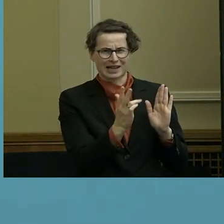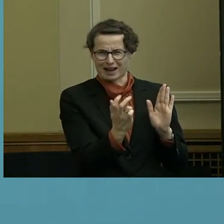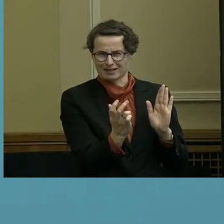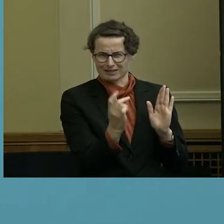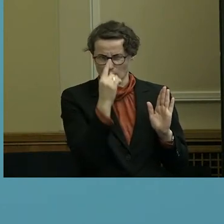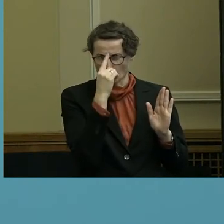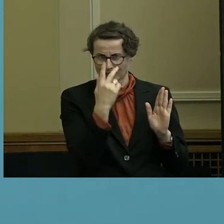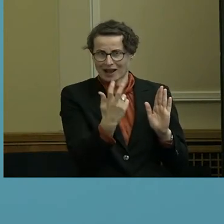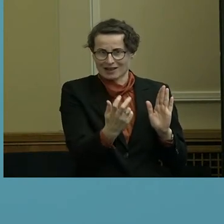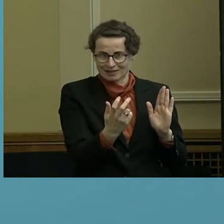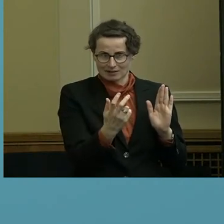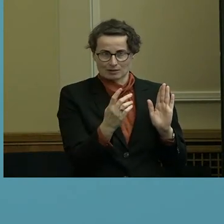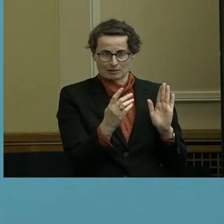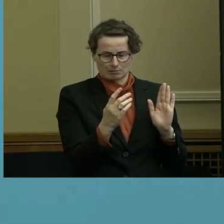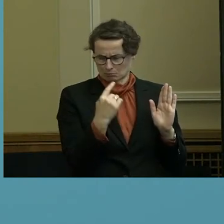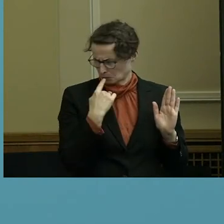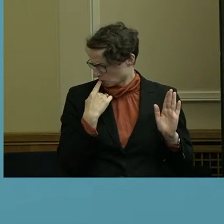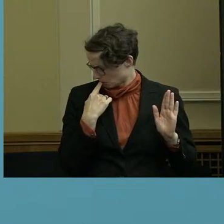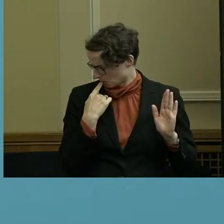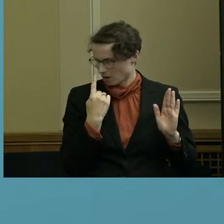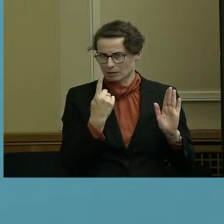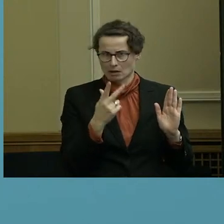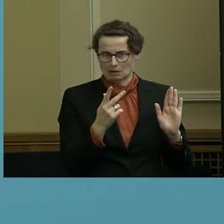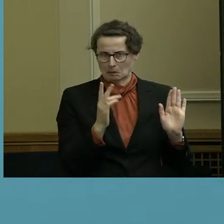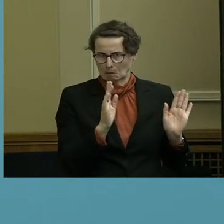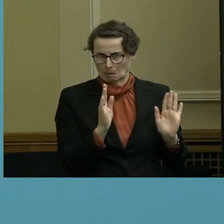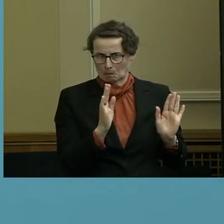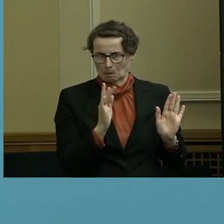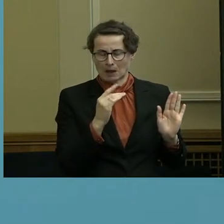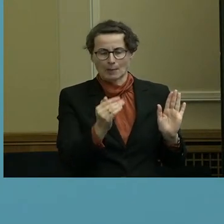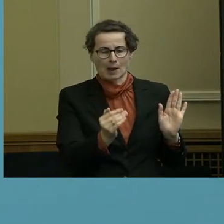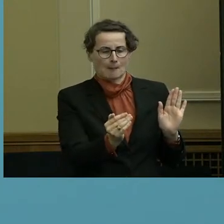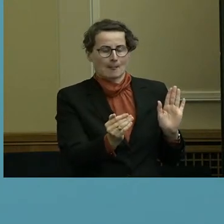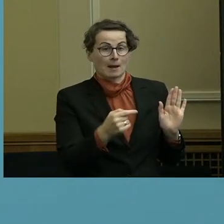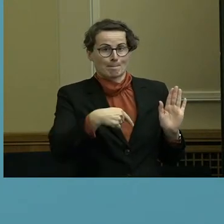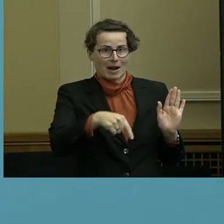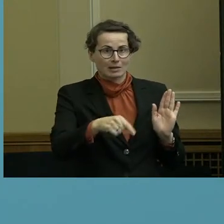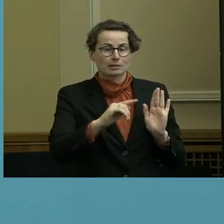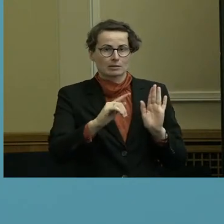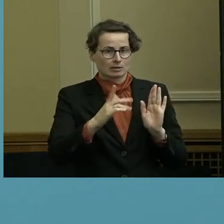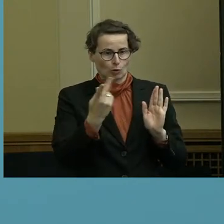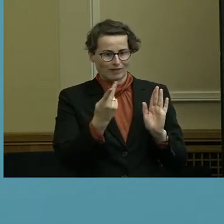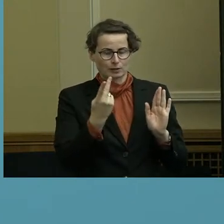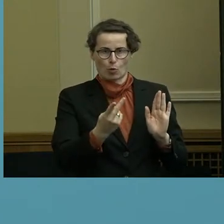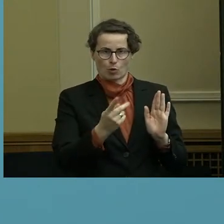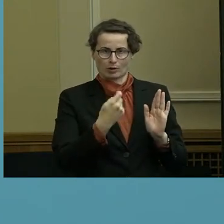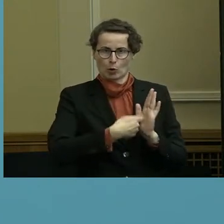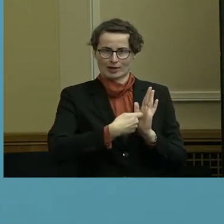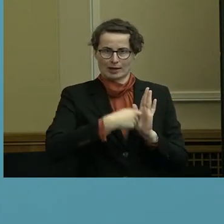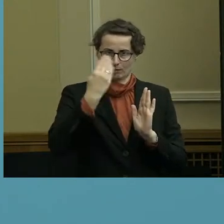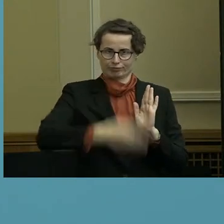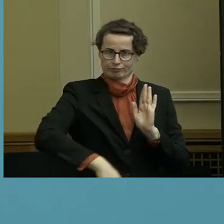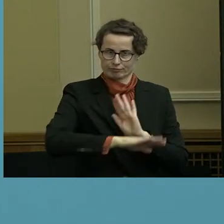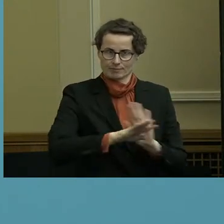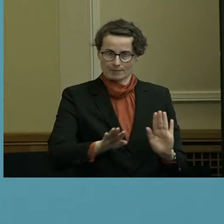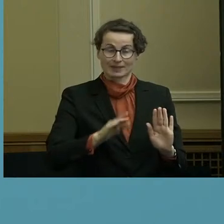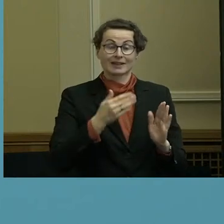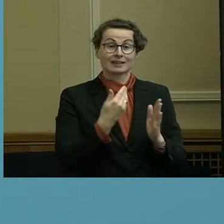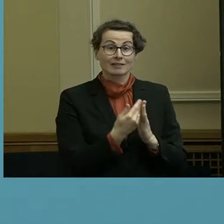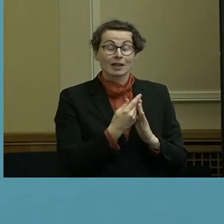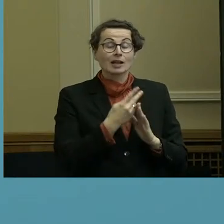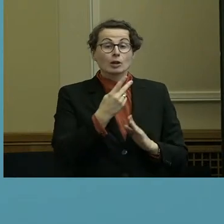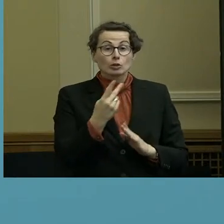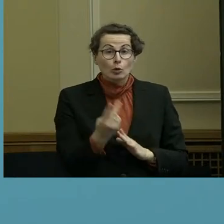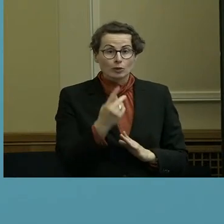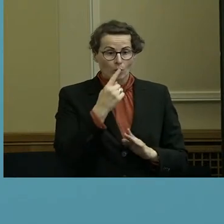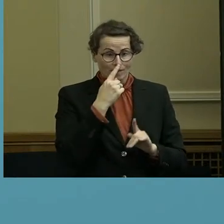die ist bis 30. Oktober oder bis 31. weiß ich jetzt nicht. Also auf jeden Fall läuft sie irgendwie im Oktober aus und das Minimum, was man machen muss, selbst